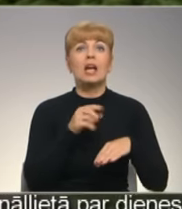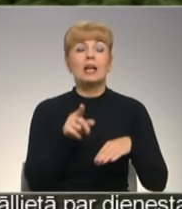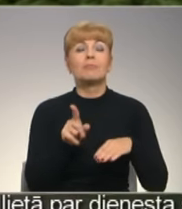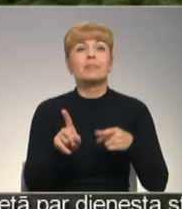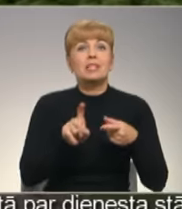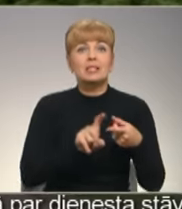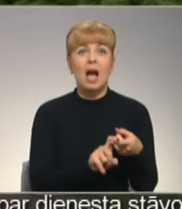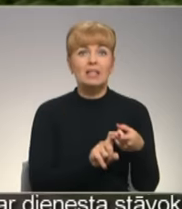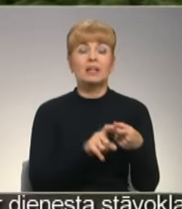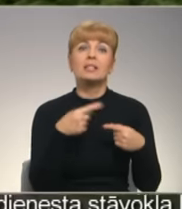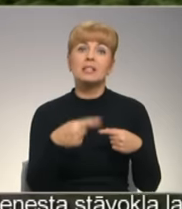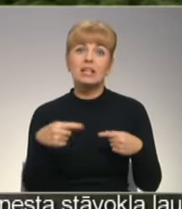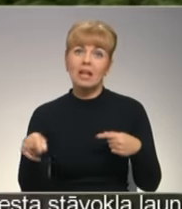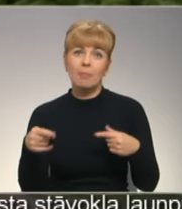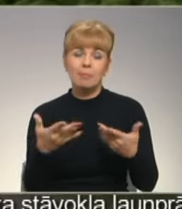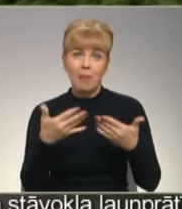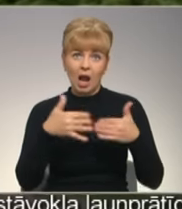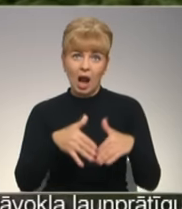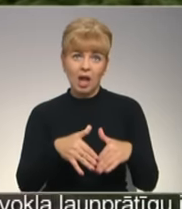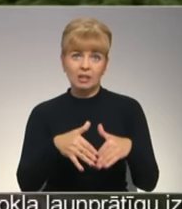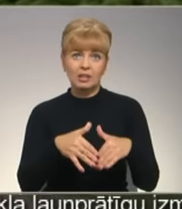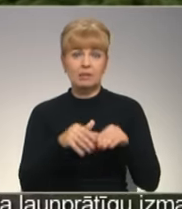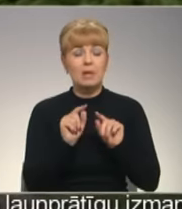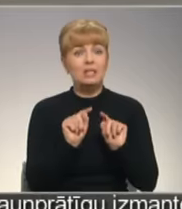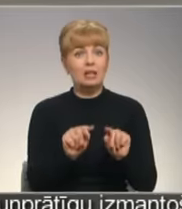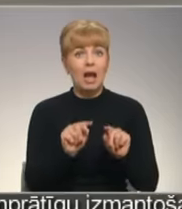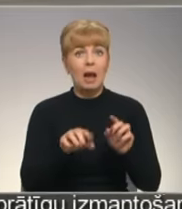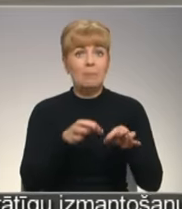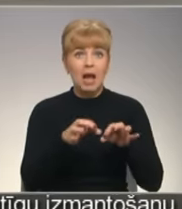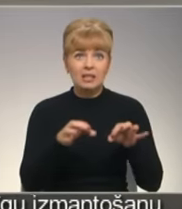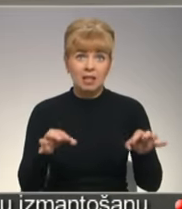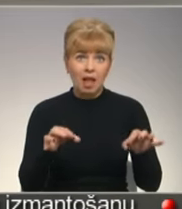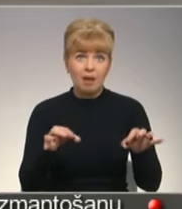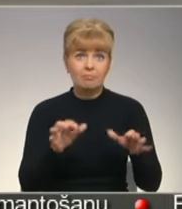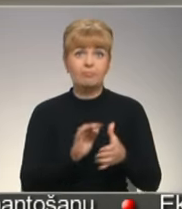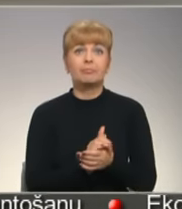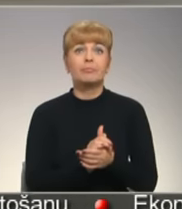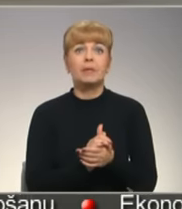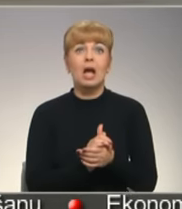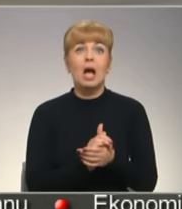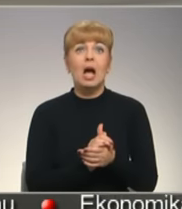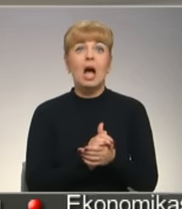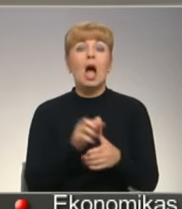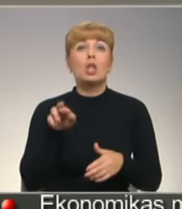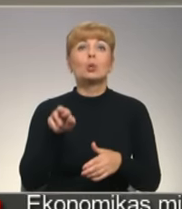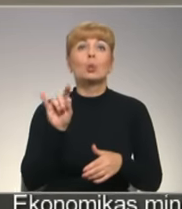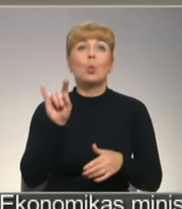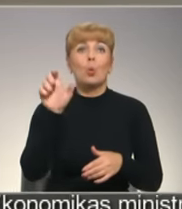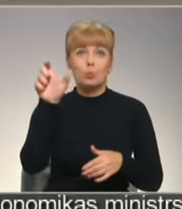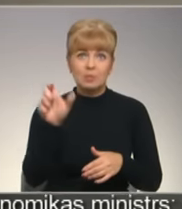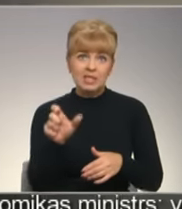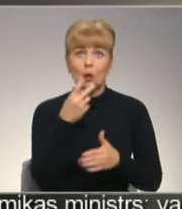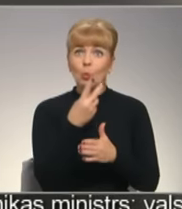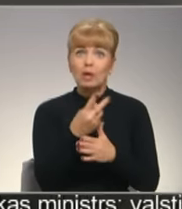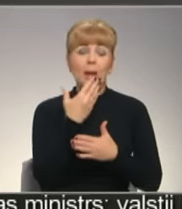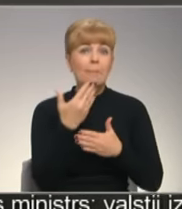saistīti vēl ar citiem mehanismiem tajā mezdlā. Trups norādīja, ka pēdējo gadu laikā šis